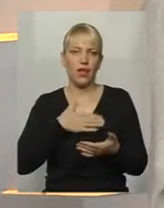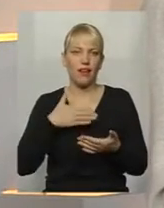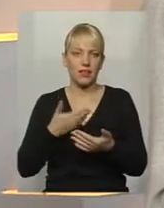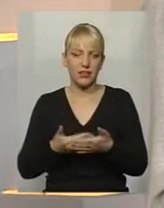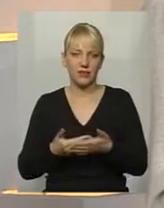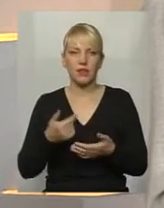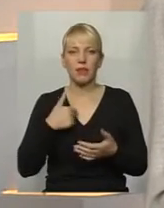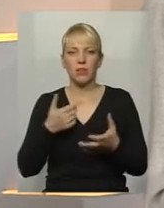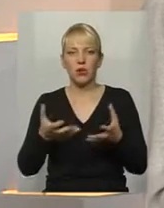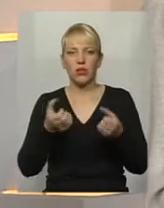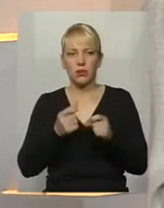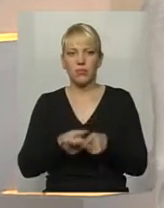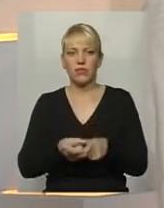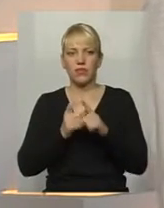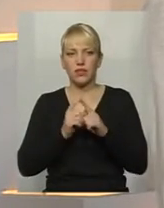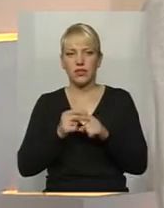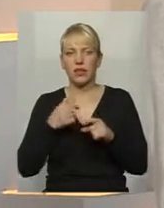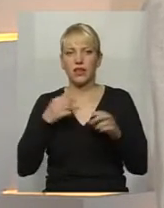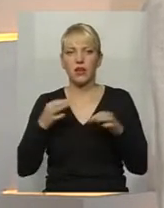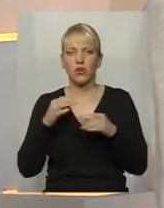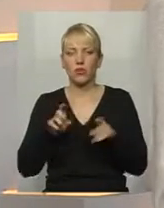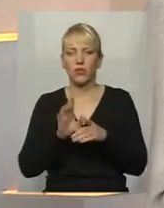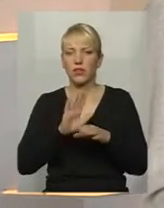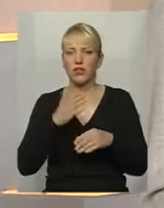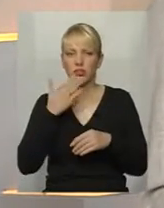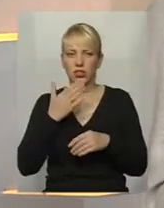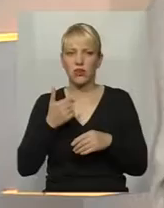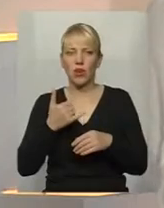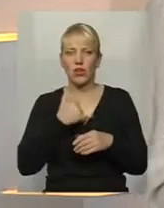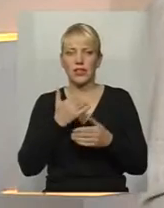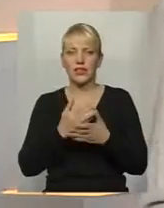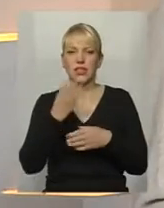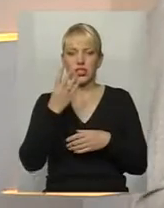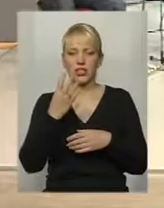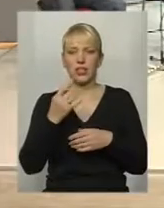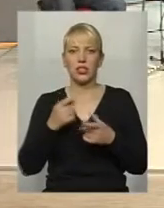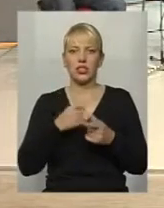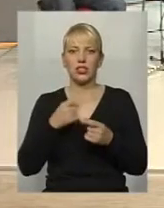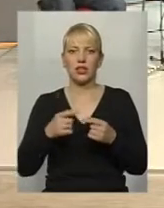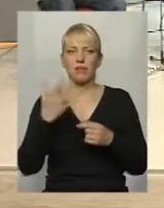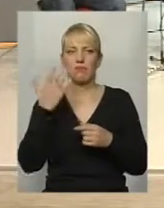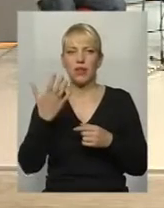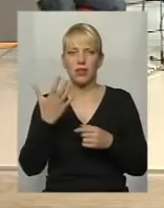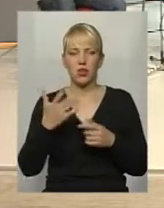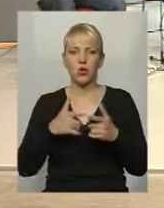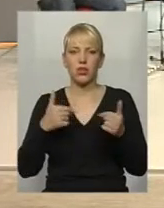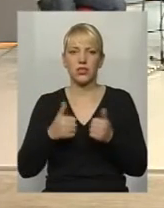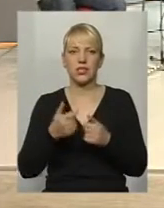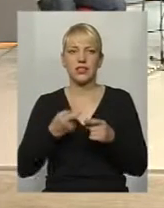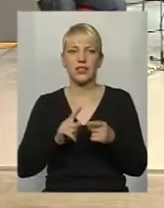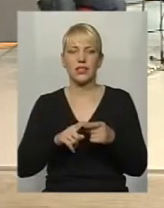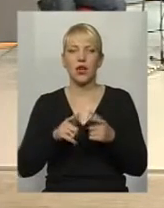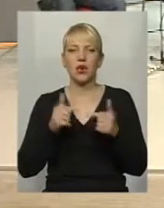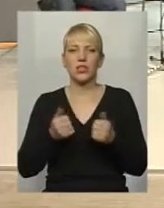І от коли відповідь нам прийшла, зараз ніколи я такого не чекав практично, у нас тут 4-5 організацій, які займаються в нас. Це організації, які